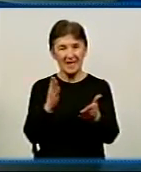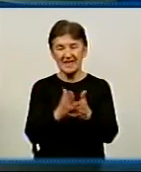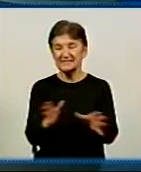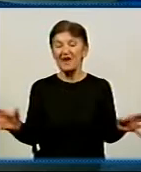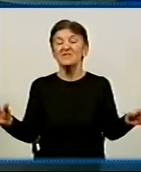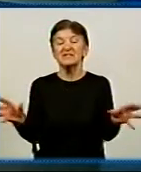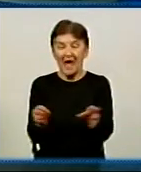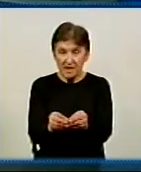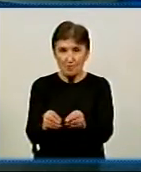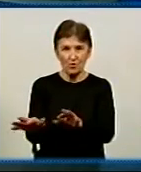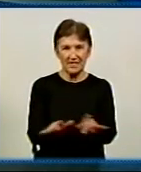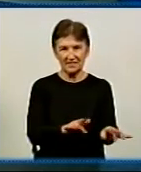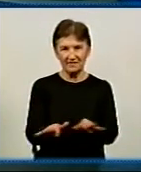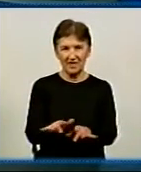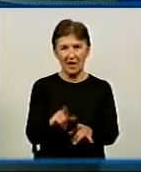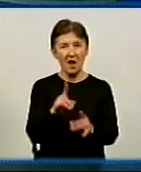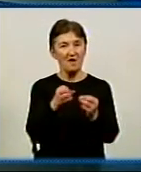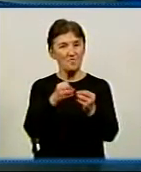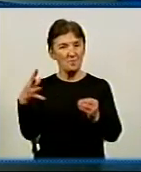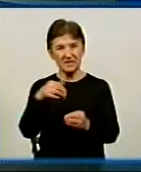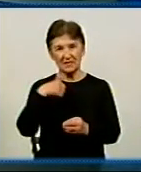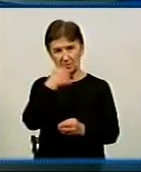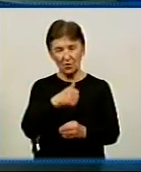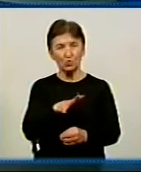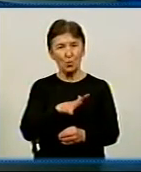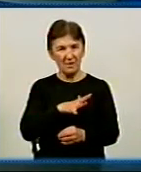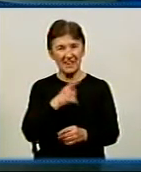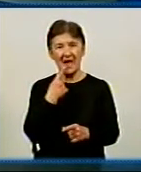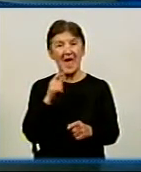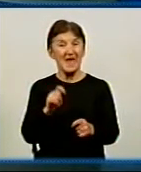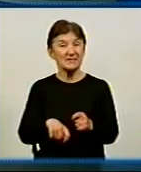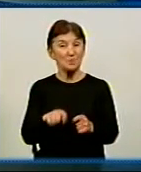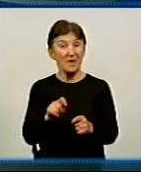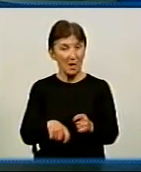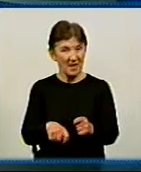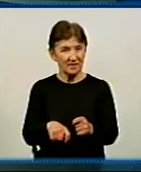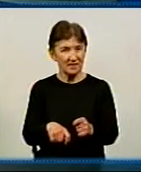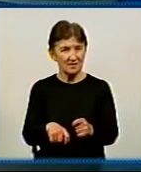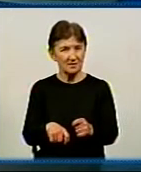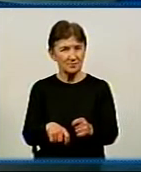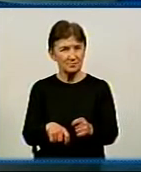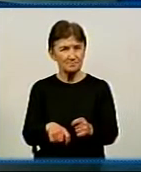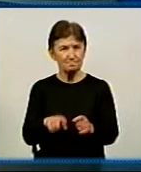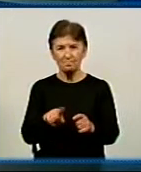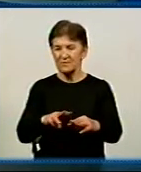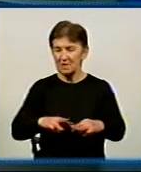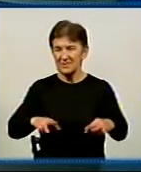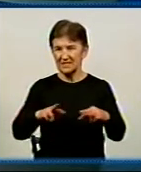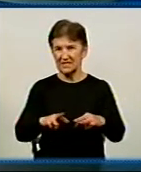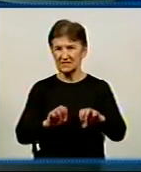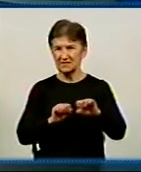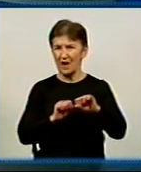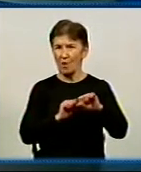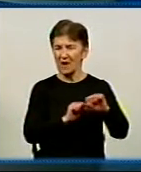Я вам скажу, що в 2015 році був експеримент на Міністерство оборони, цей